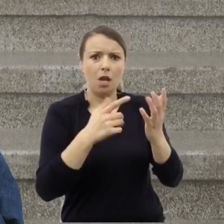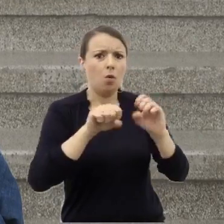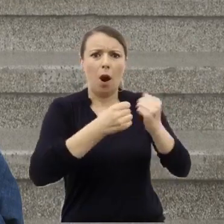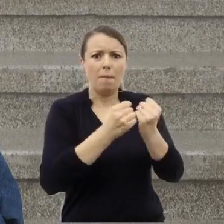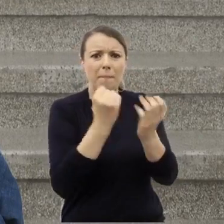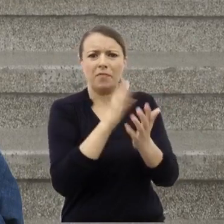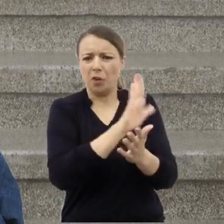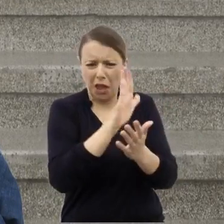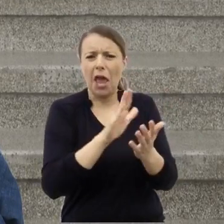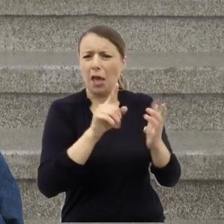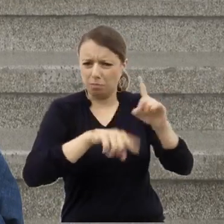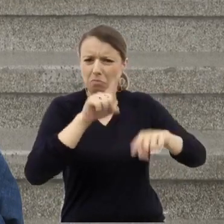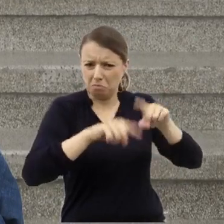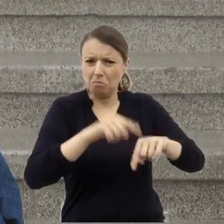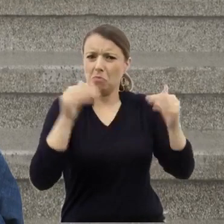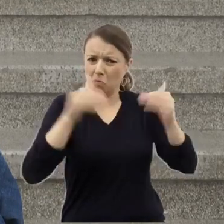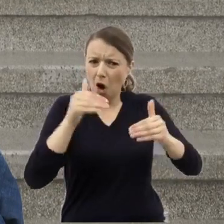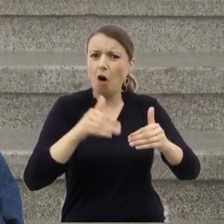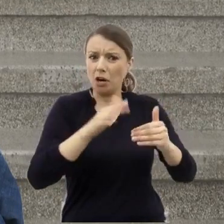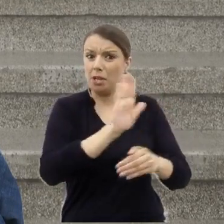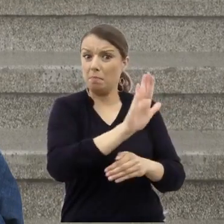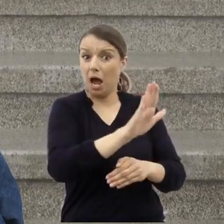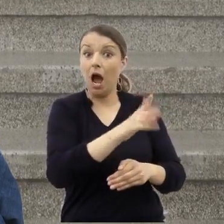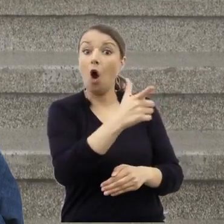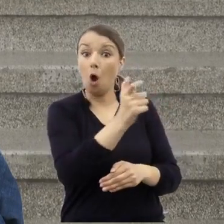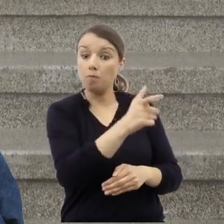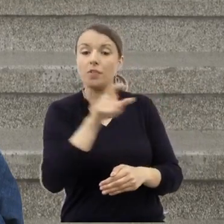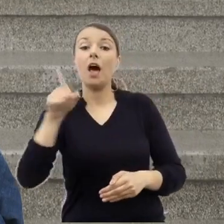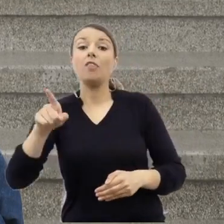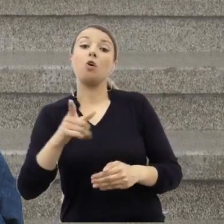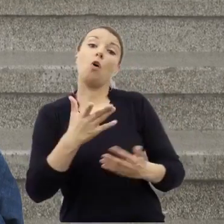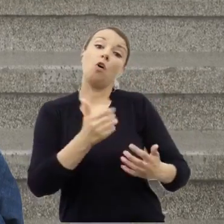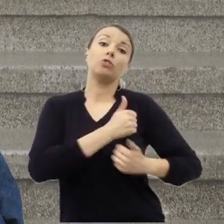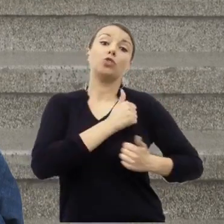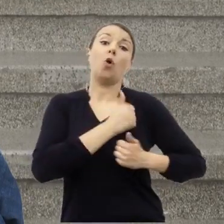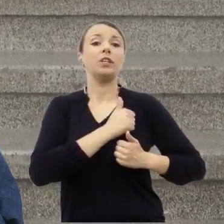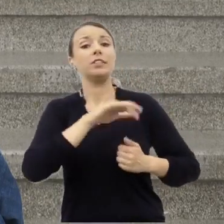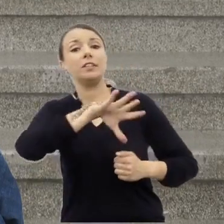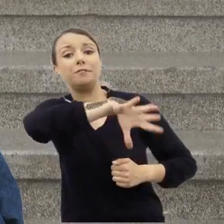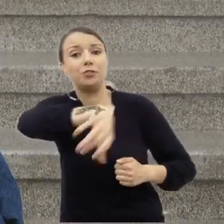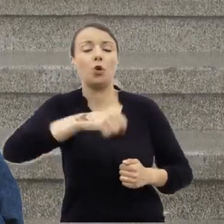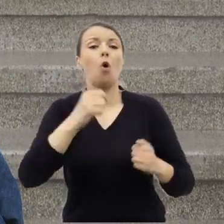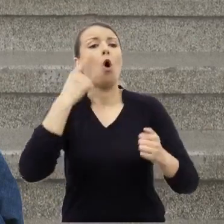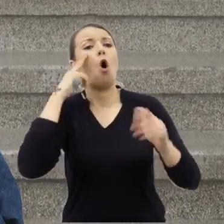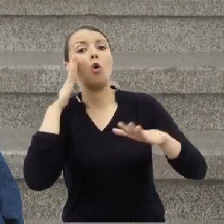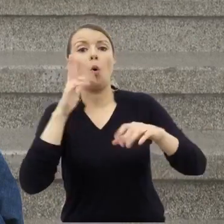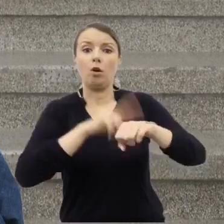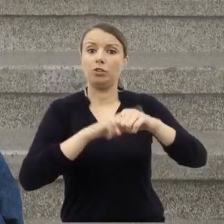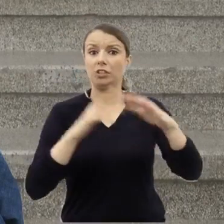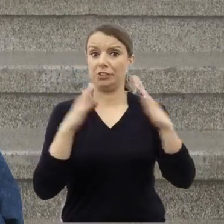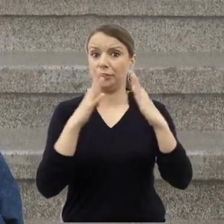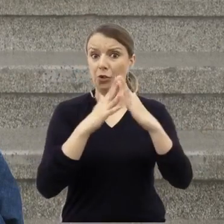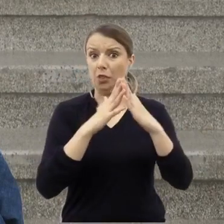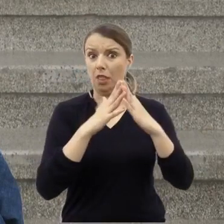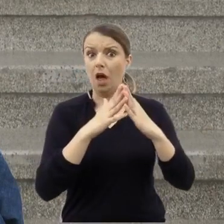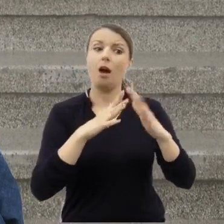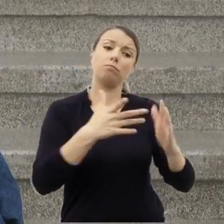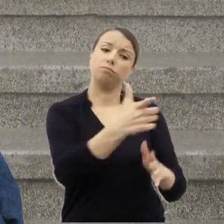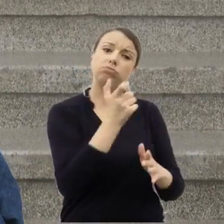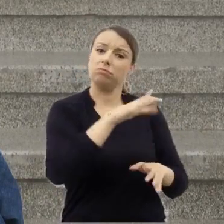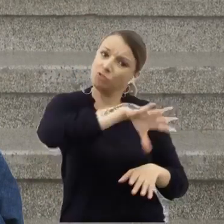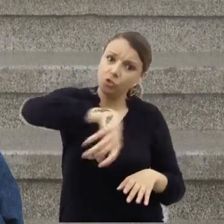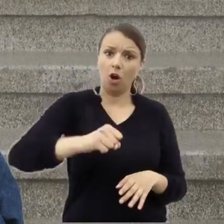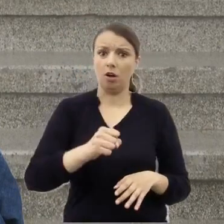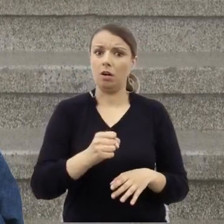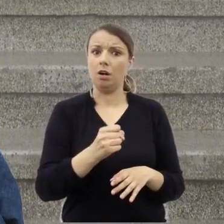obrony. Te broń odebrano około dziesiątej i wtedy padł prawdopodobnie przypadkowy